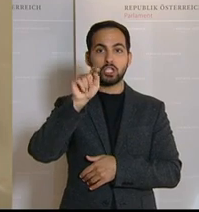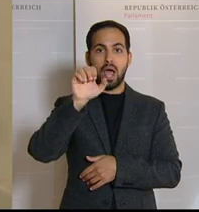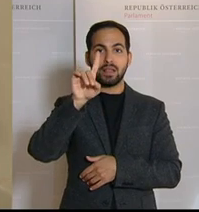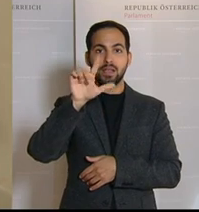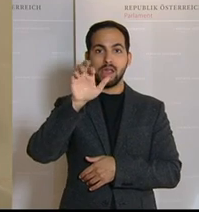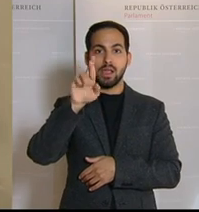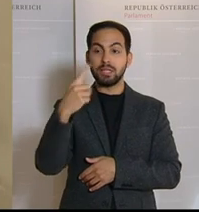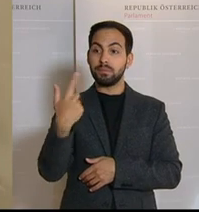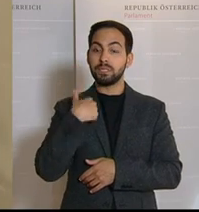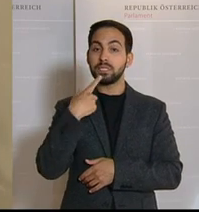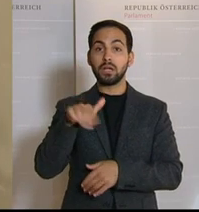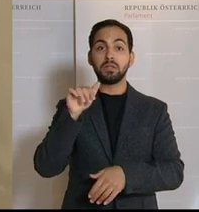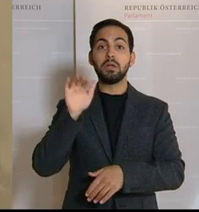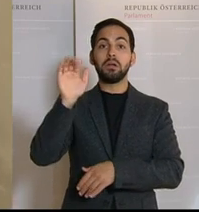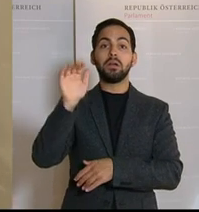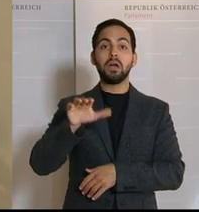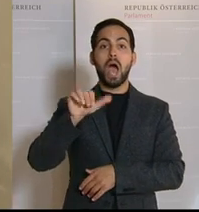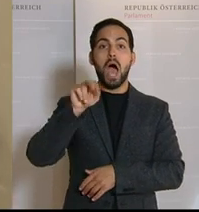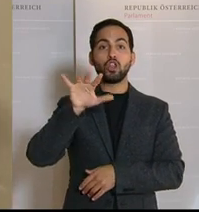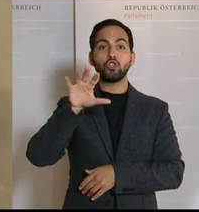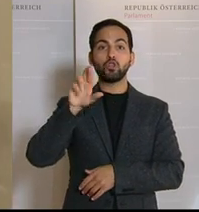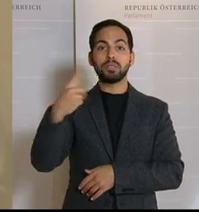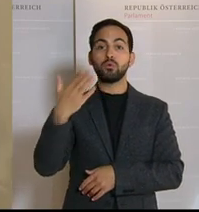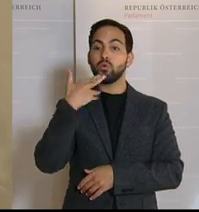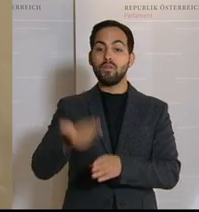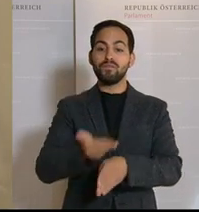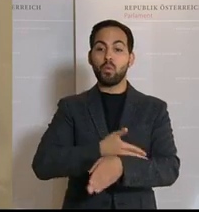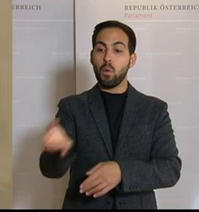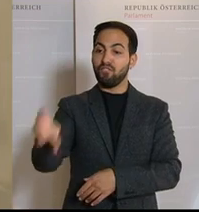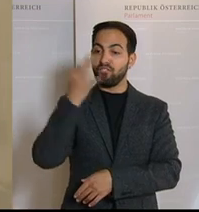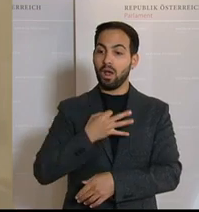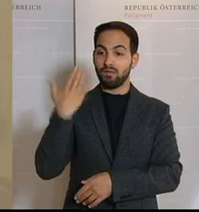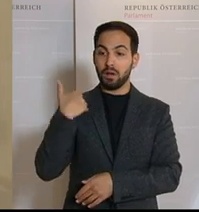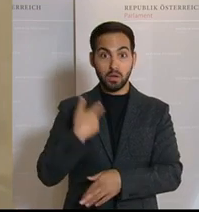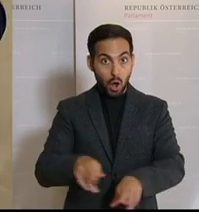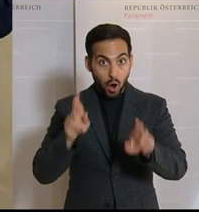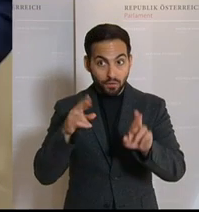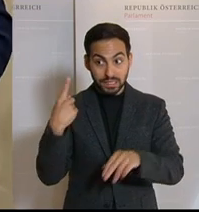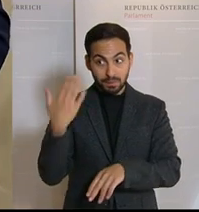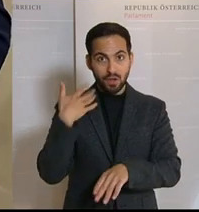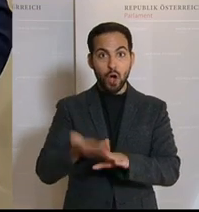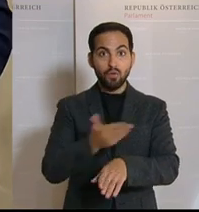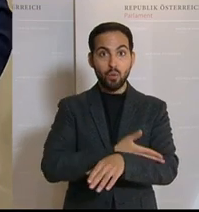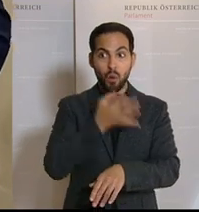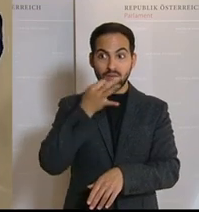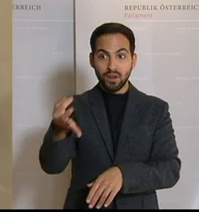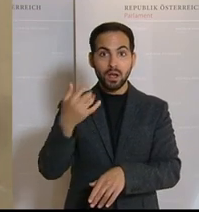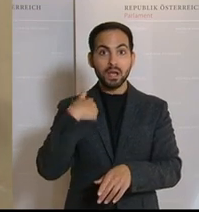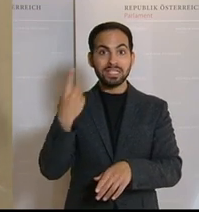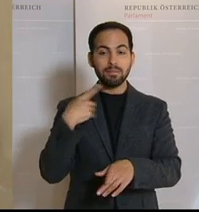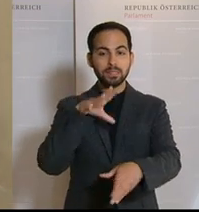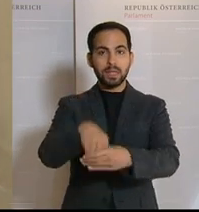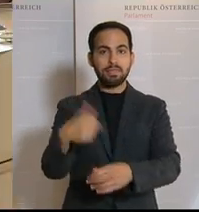beschwert über die APA, dass der Herr Minister Anschober sie nicht vorher fragt. Deswegen hoffe ich, dass sie vorher die Möglichkeit gehabt hat, sich beim Epidemiegesetz auch